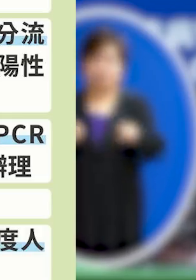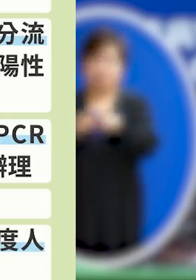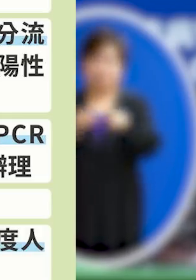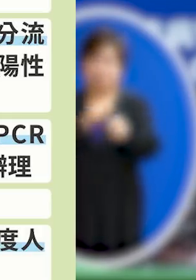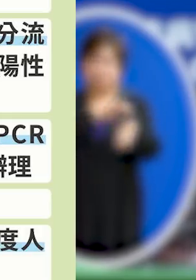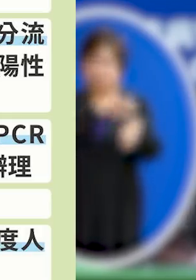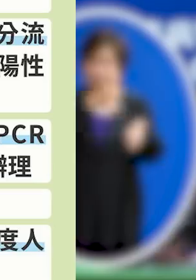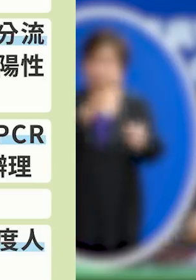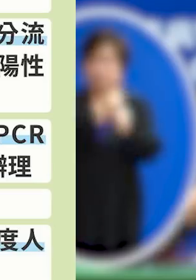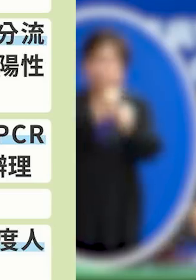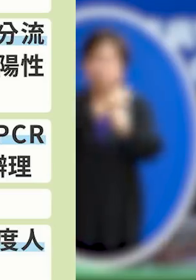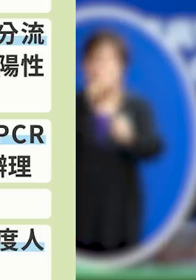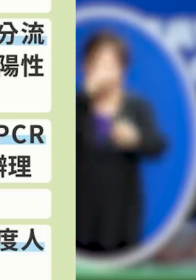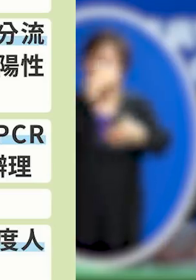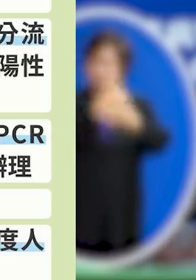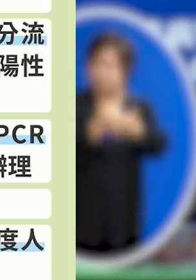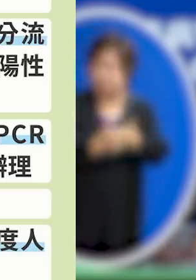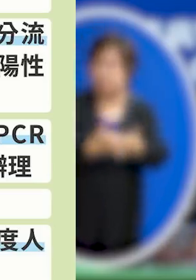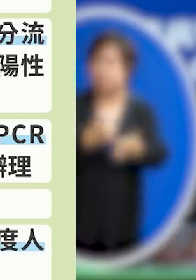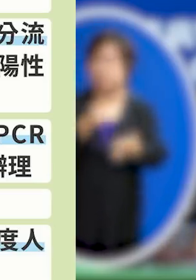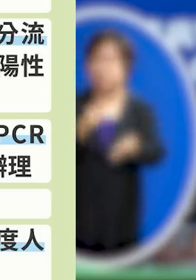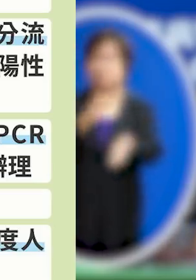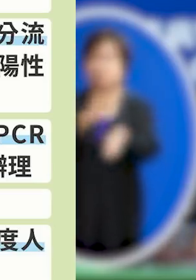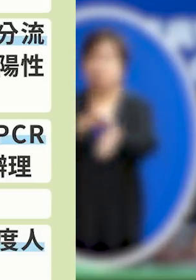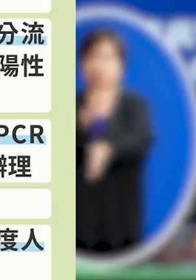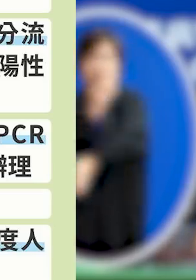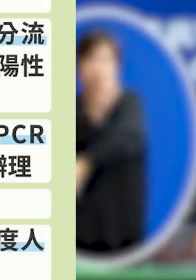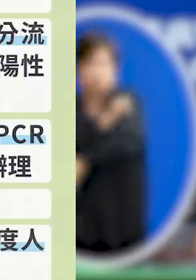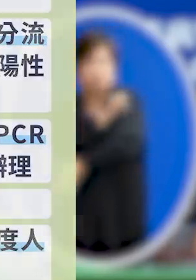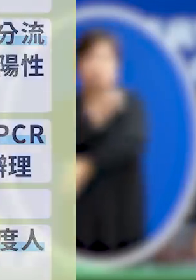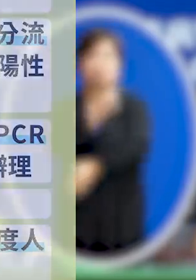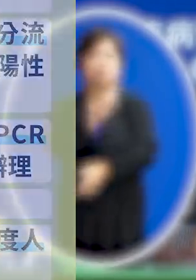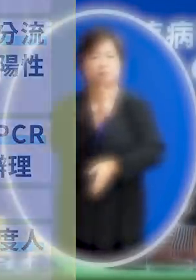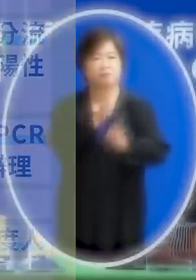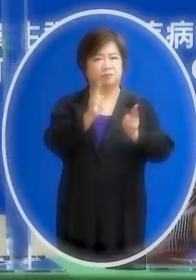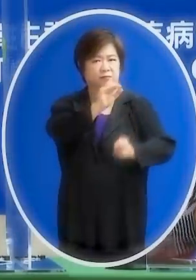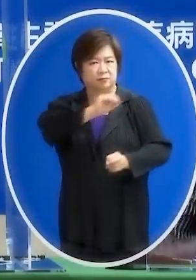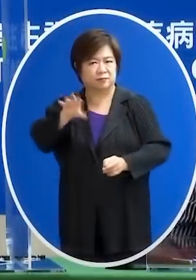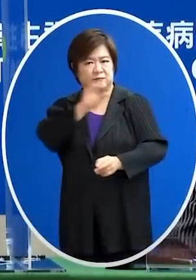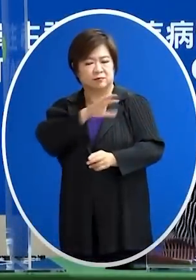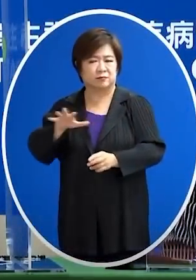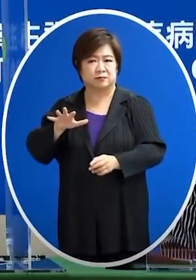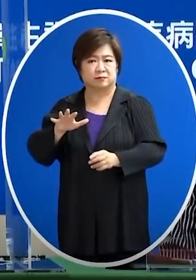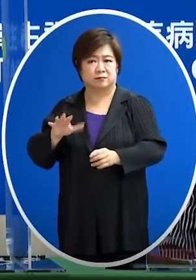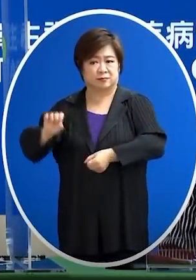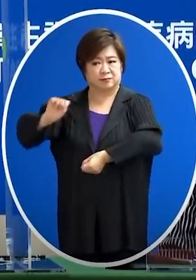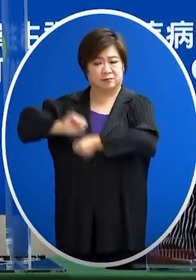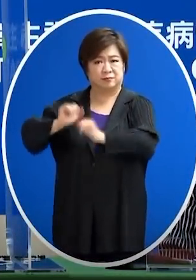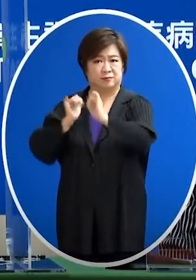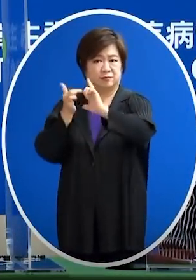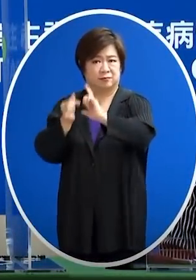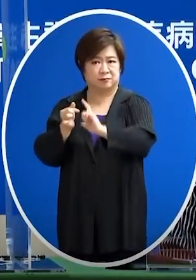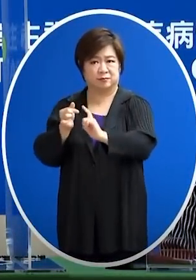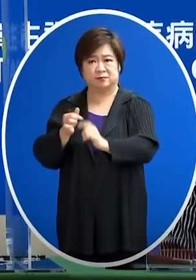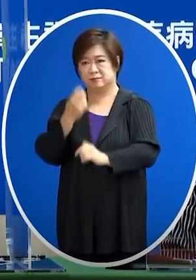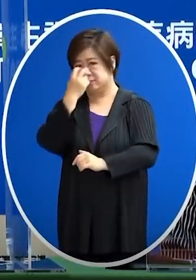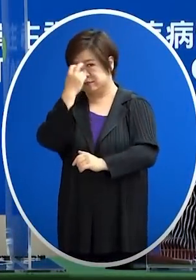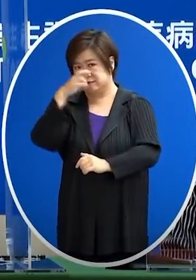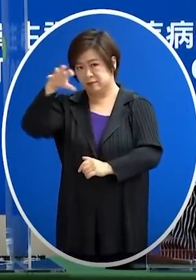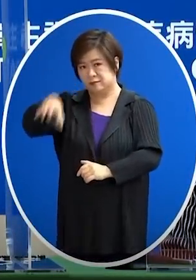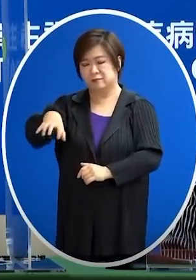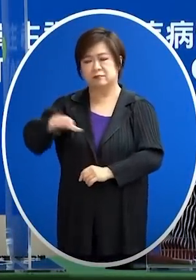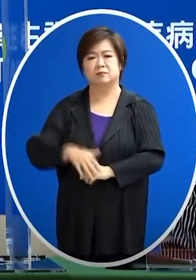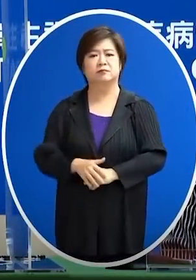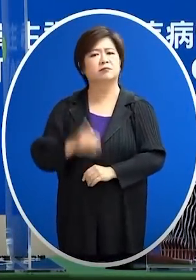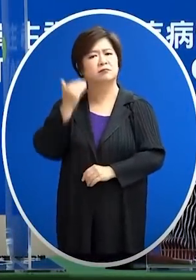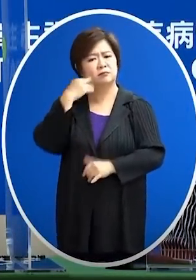一些調度然後也希望能夠加開社區採檢站那另外我們規定